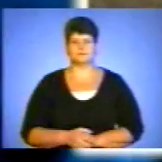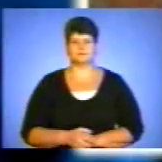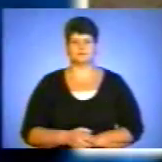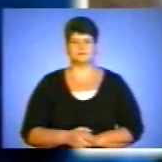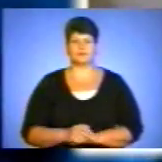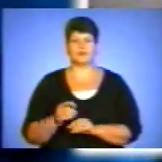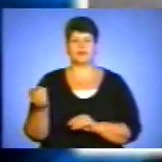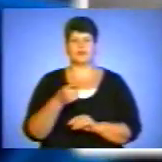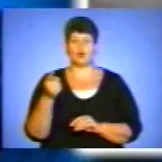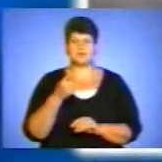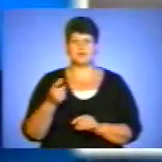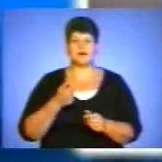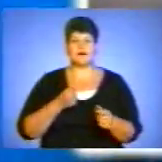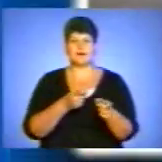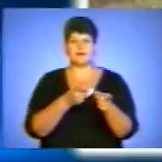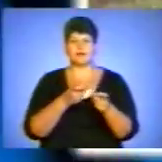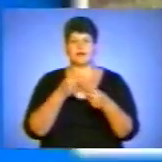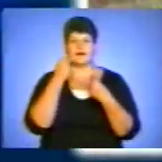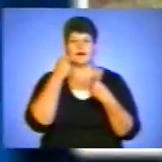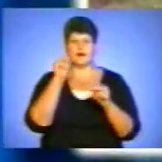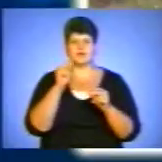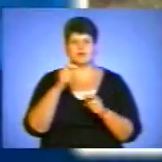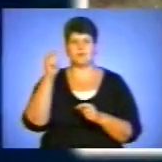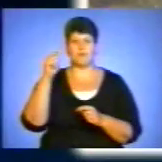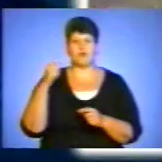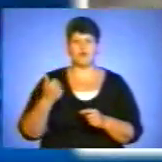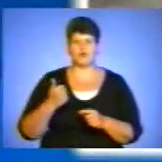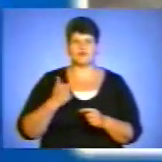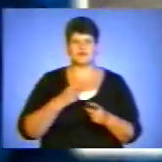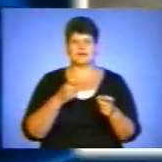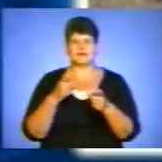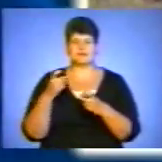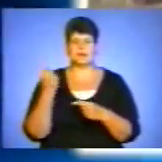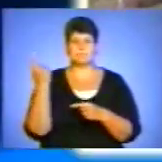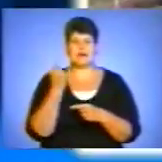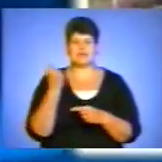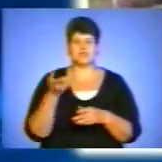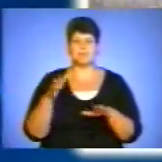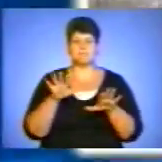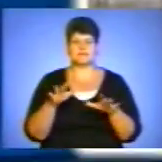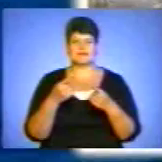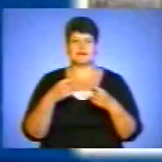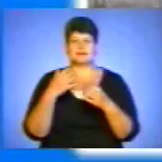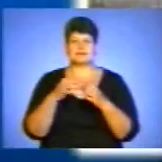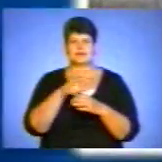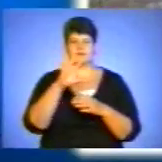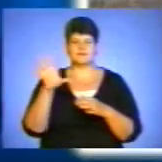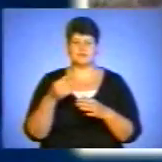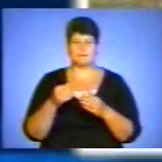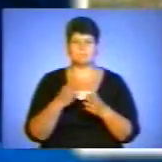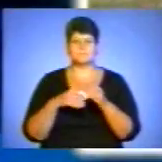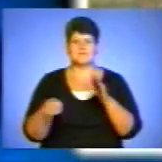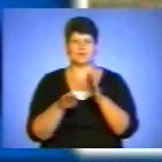Тернопільські артилеристи – найкращі бойові стрільці. У них перше місце серед артилерійських підрозділів 13-го армійського